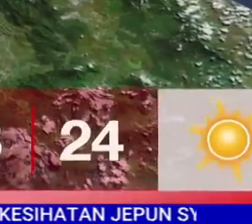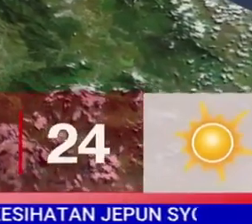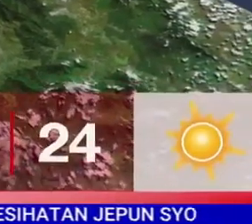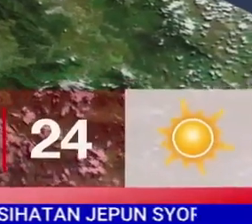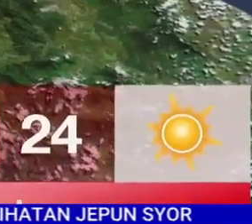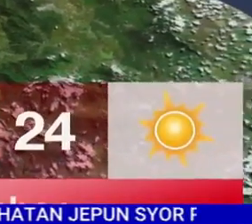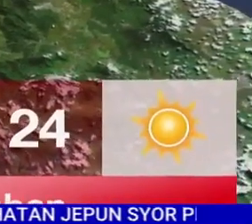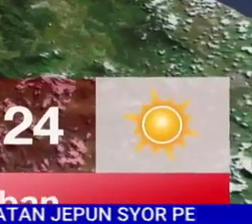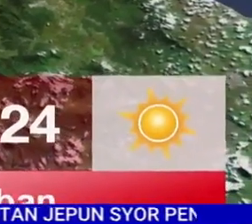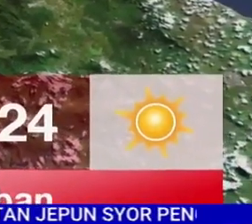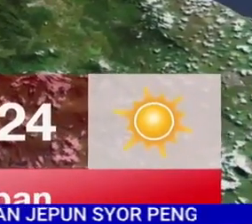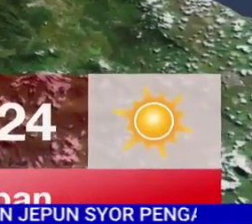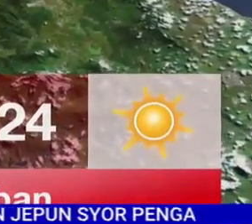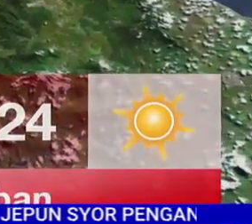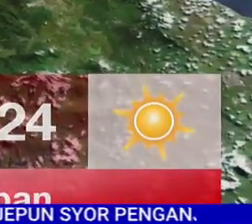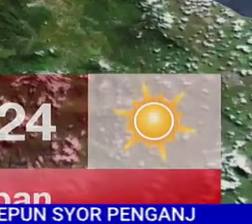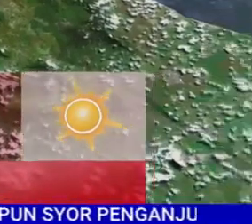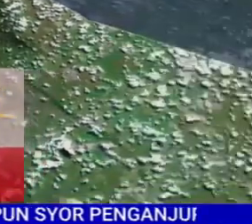Terima kasih telah menonton!